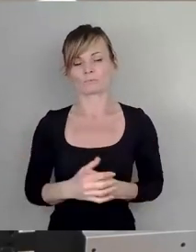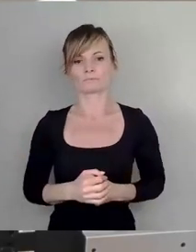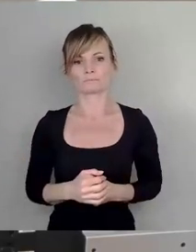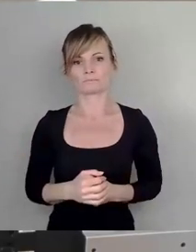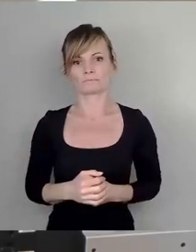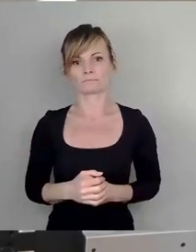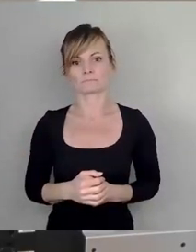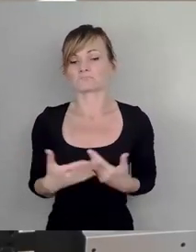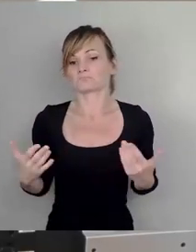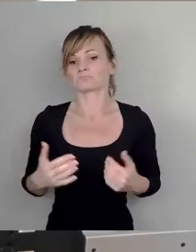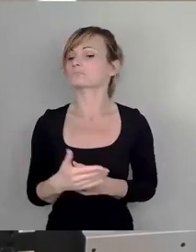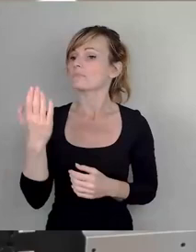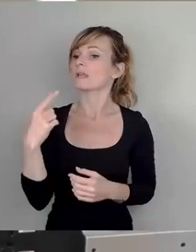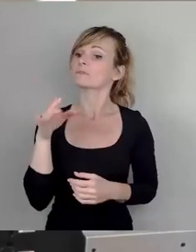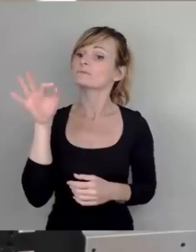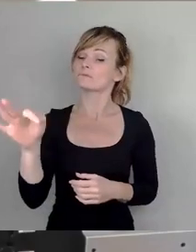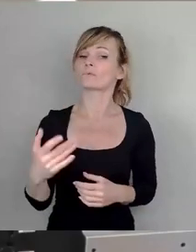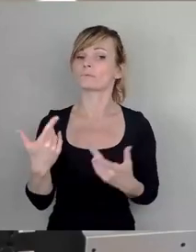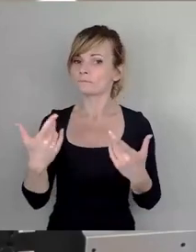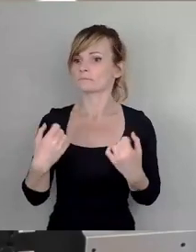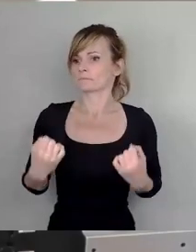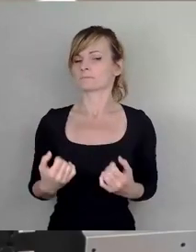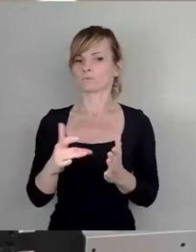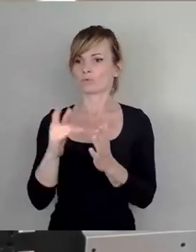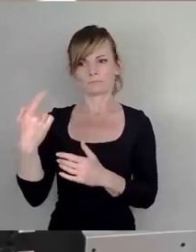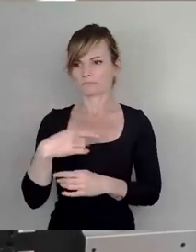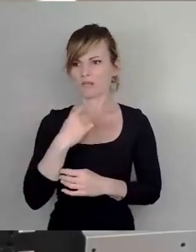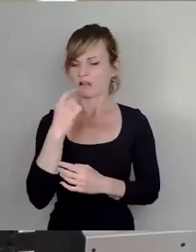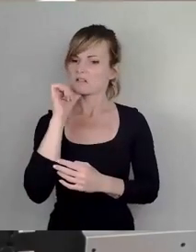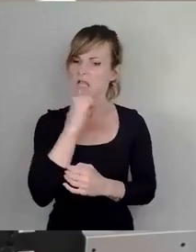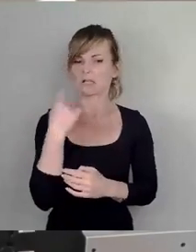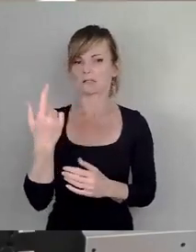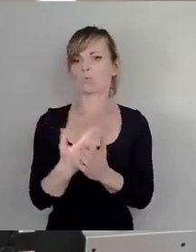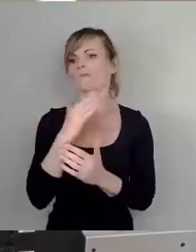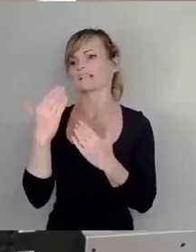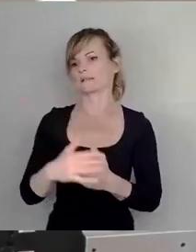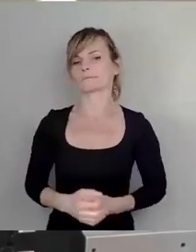Aber damals war das für Sie der überwiegende Grund, diese Straßenbenennung abzulehnen. Vielen Dank.